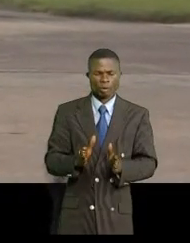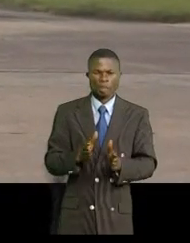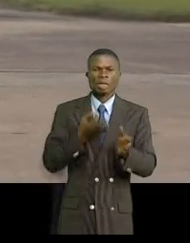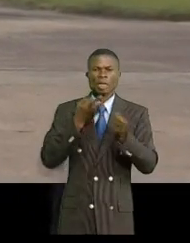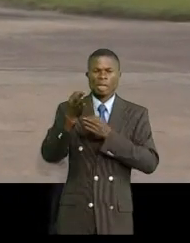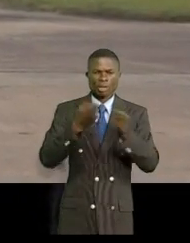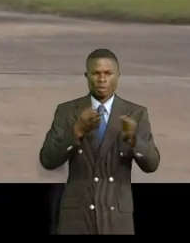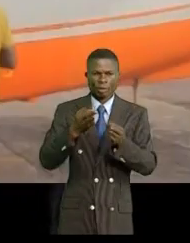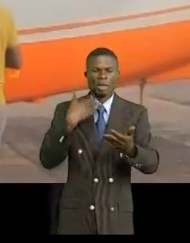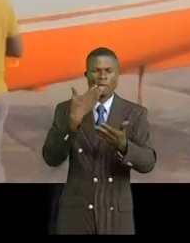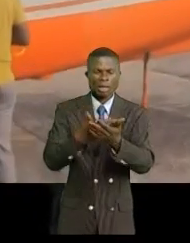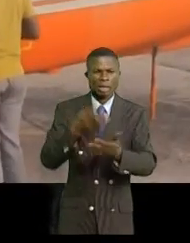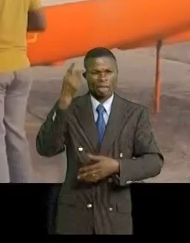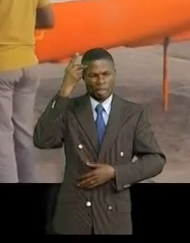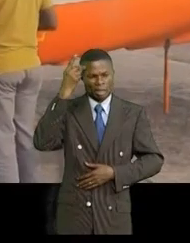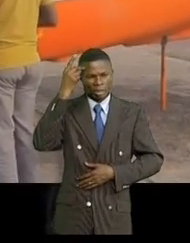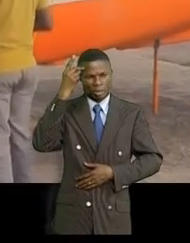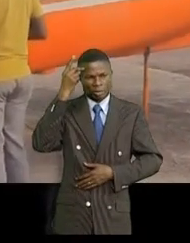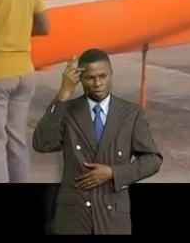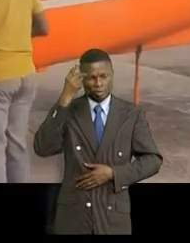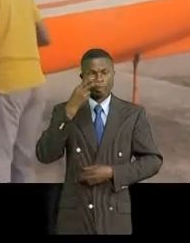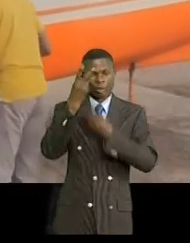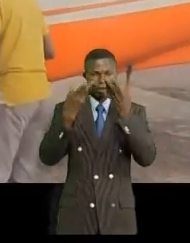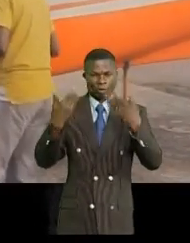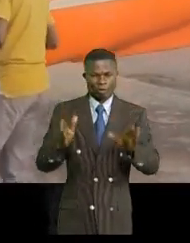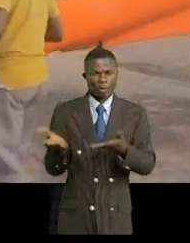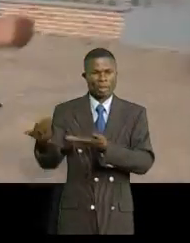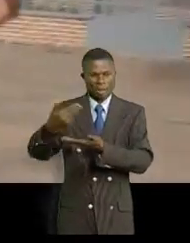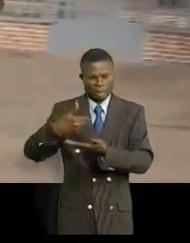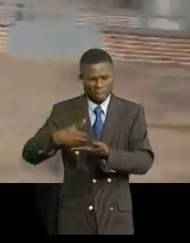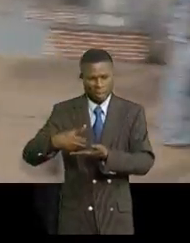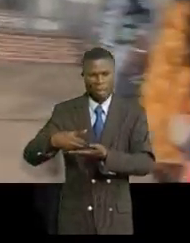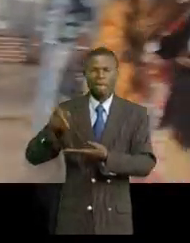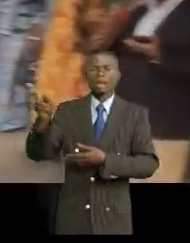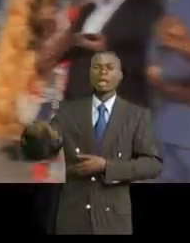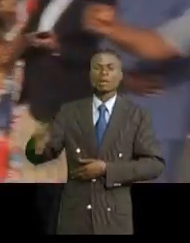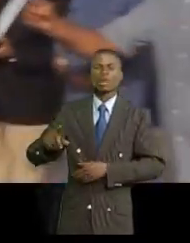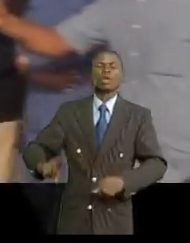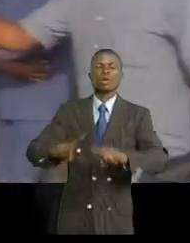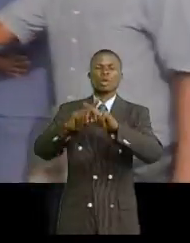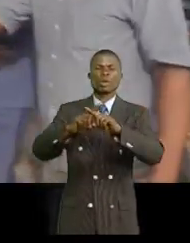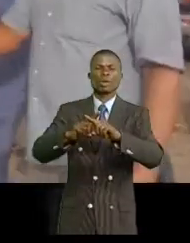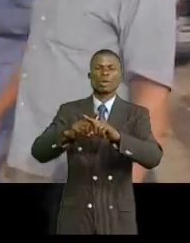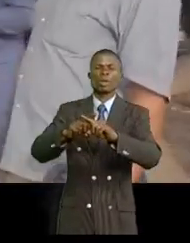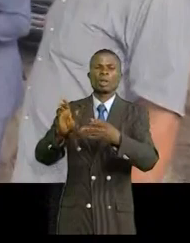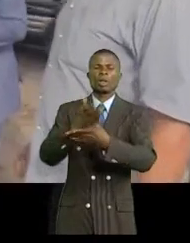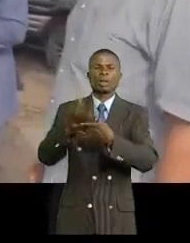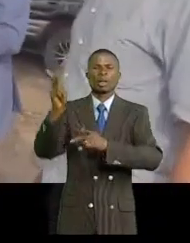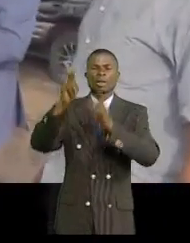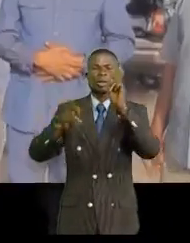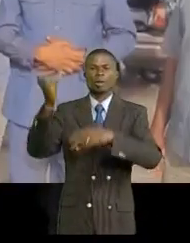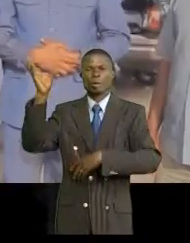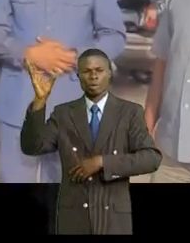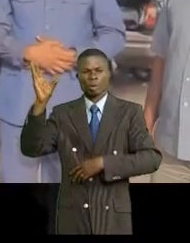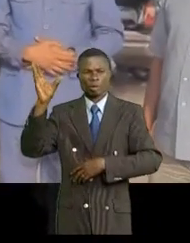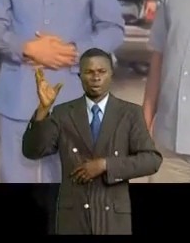Pankrassebongonkoy est arrivé à Kinshasa après son retour pour trouver la solution au conflit qui régnait entre les habitants du village